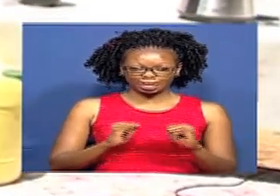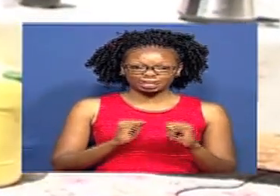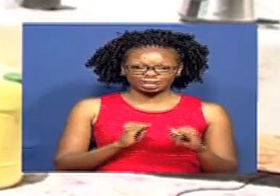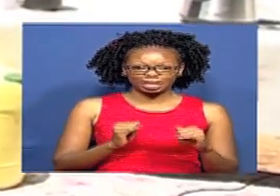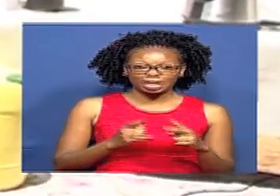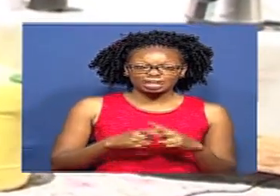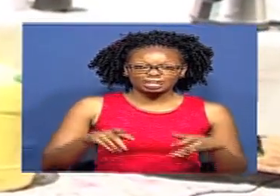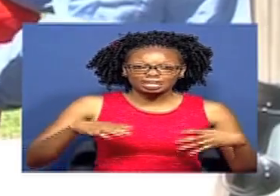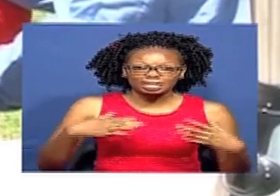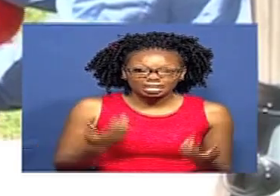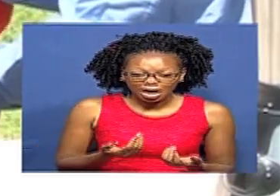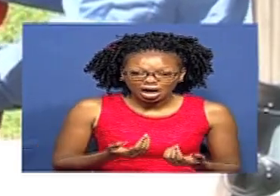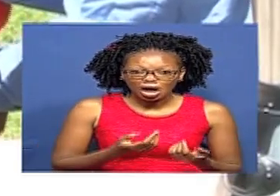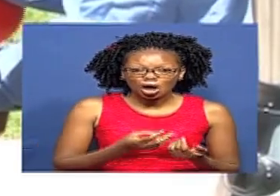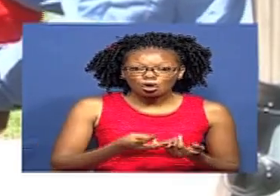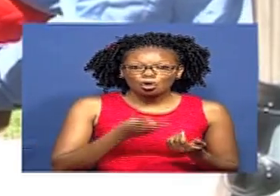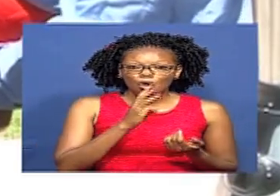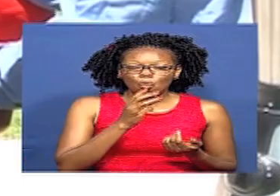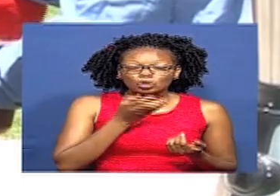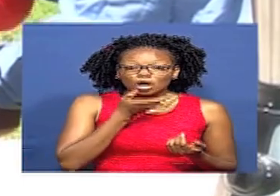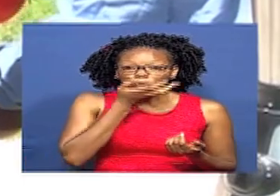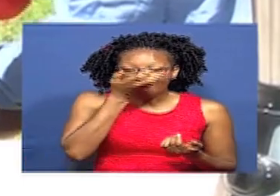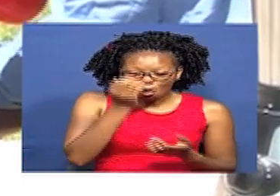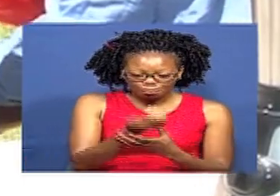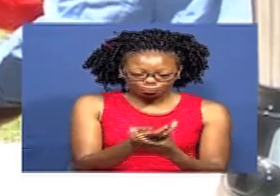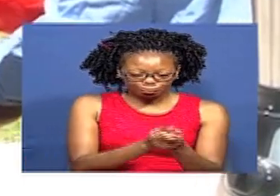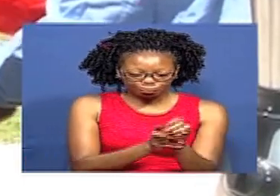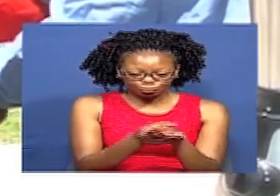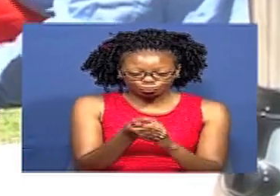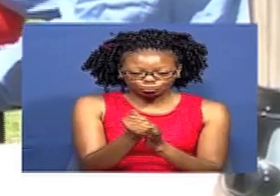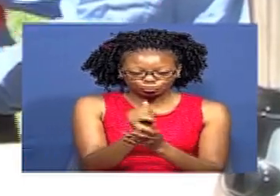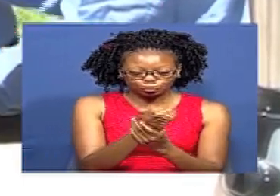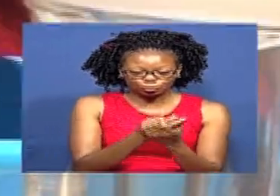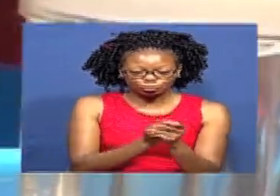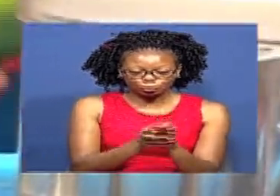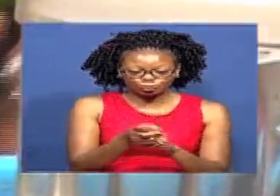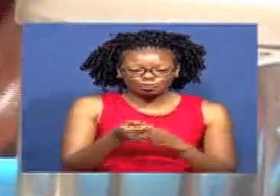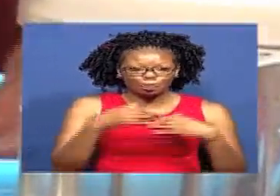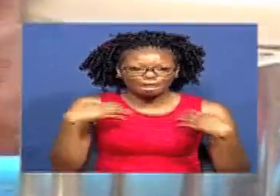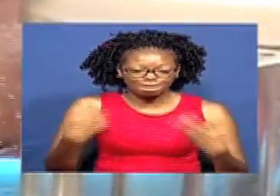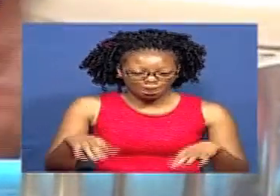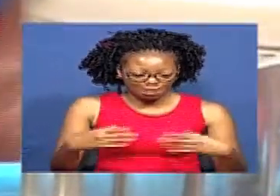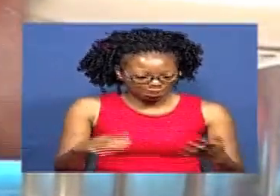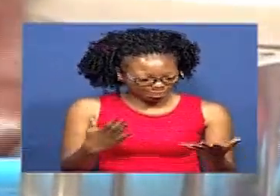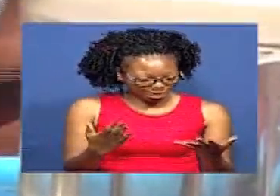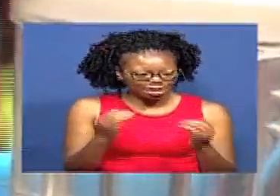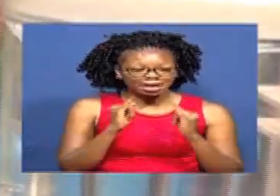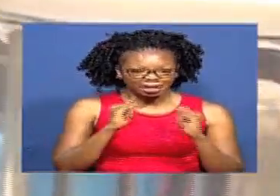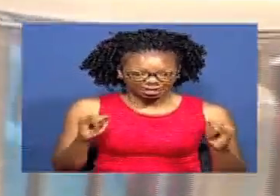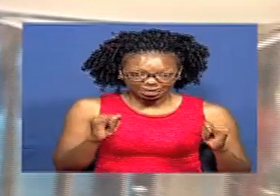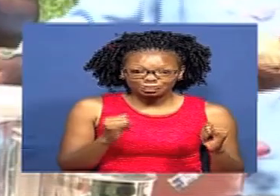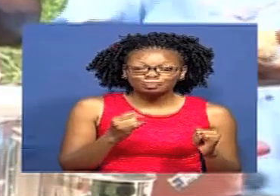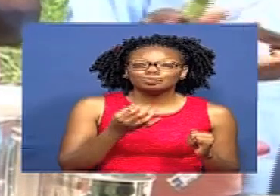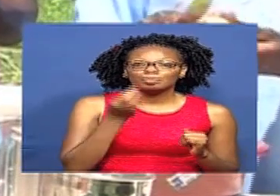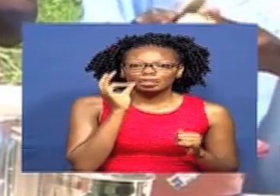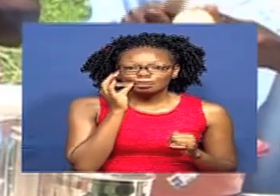tunahaza na majimoto ya kueza kuosha mikono zetu Ndipo tuchukue maji, tuanze kuosha matunda enyewe Alafu